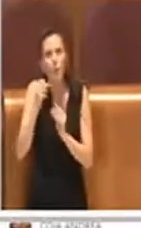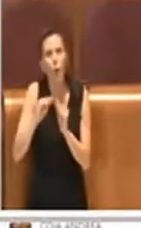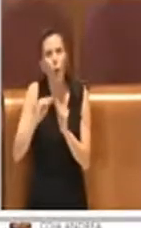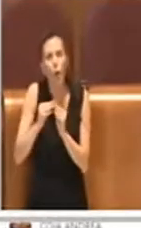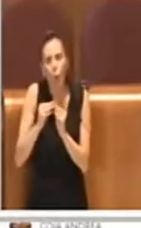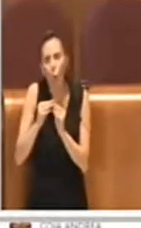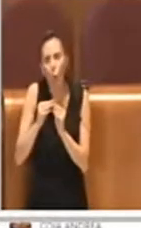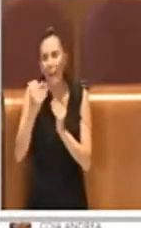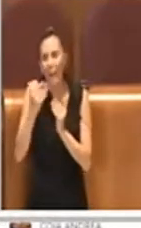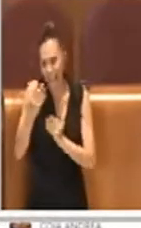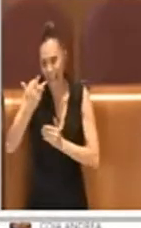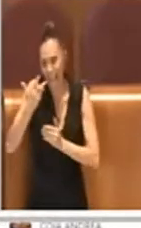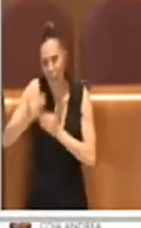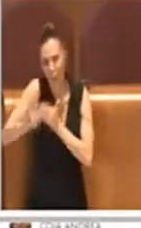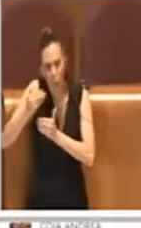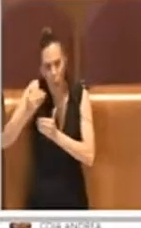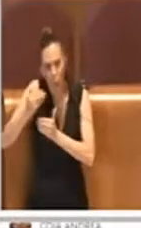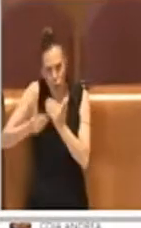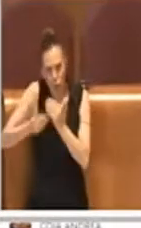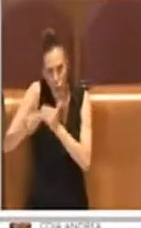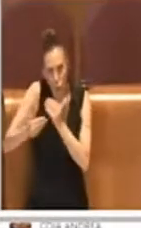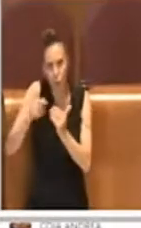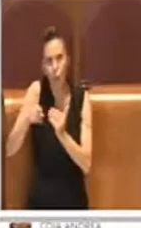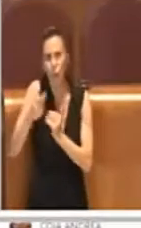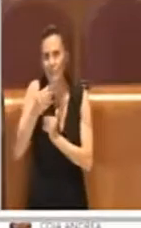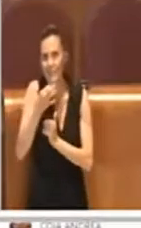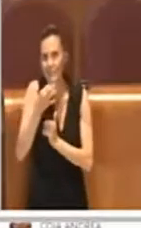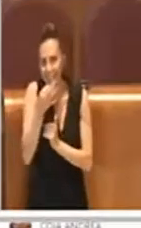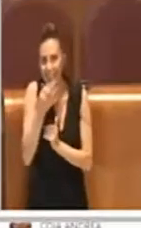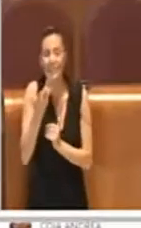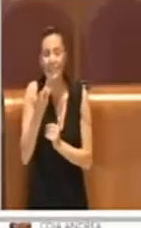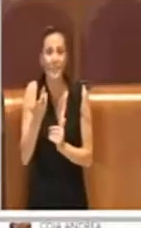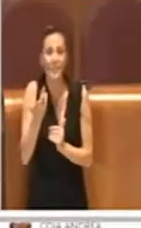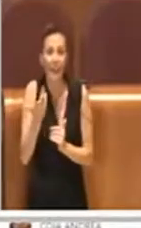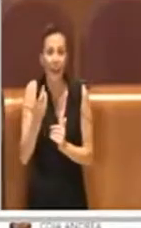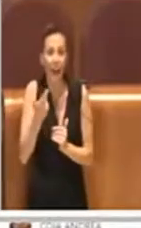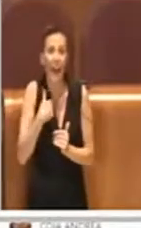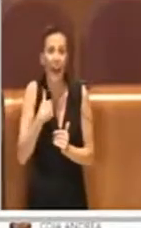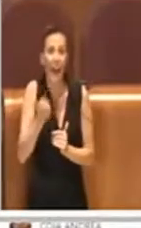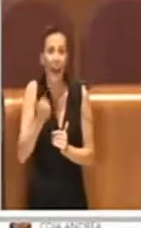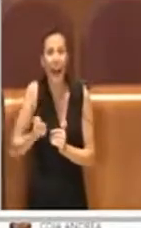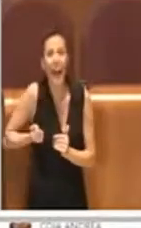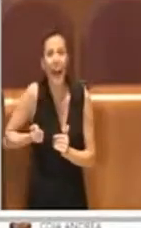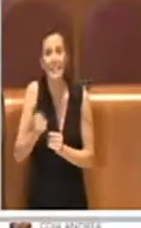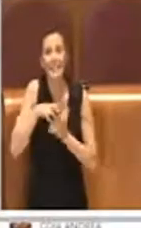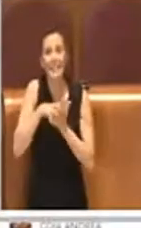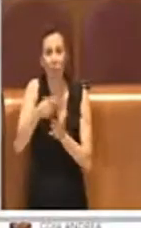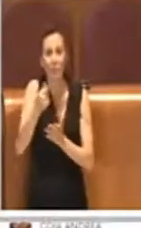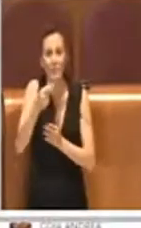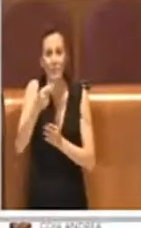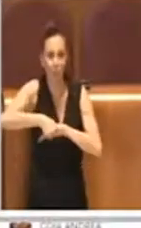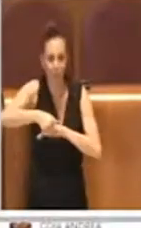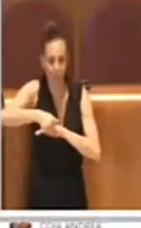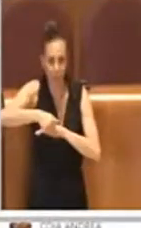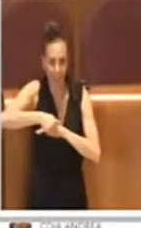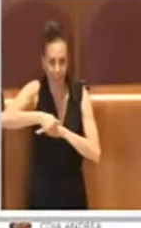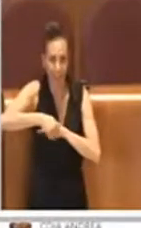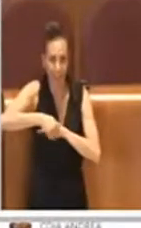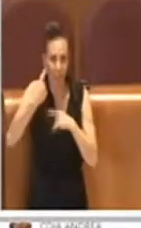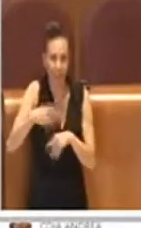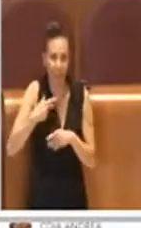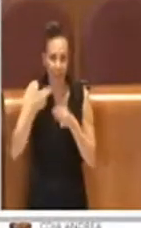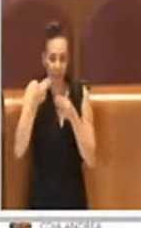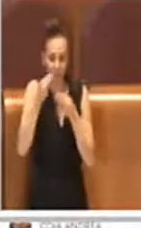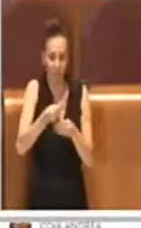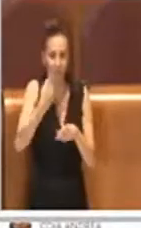'amministrazione di poter godere della fiducia degli istituti di credito, cassa, depositi e prestiti per poter finanziare